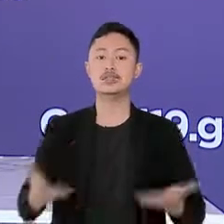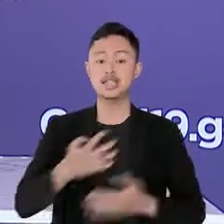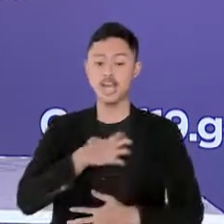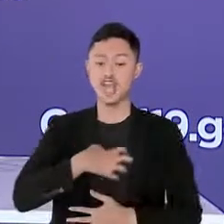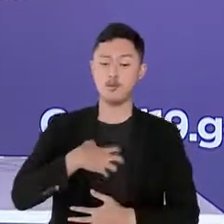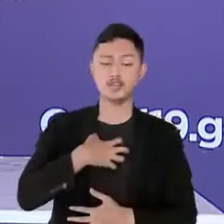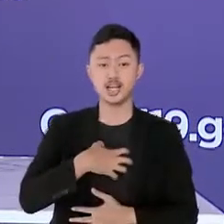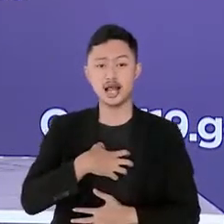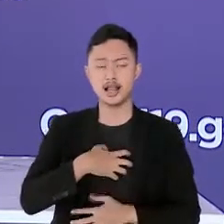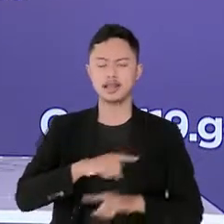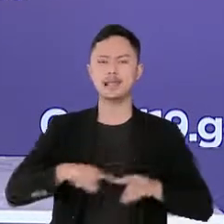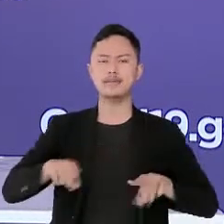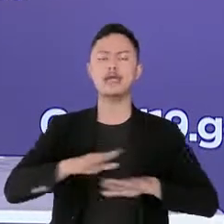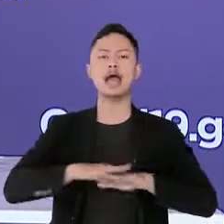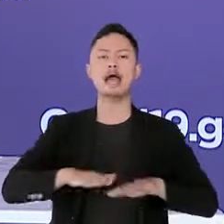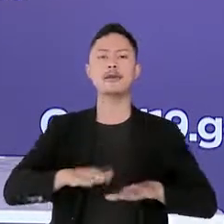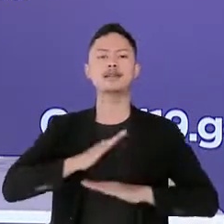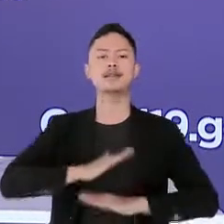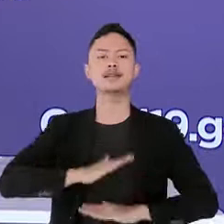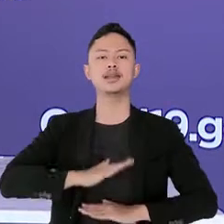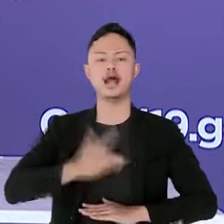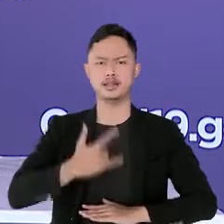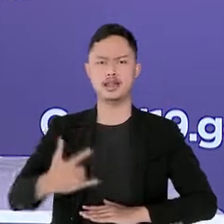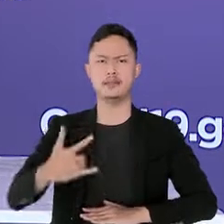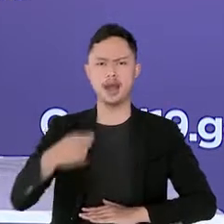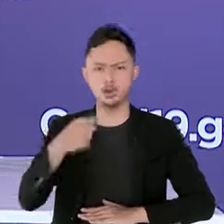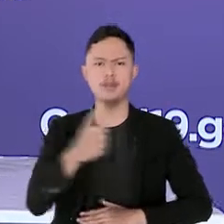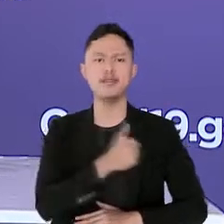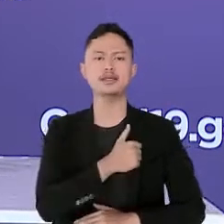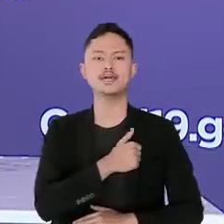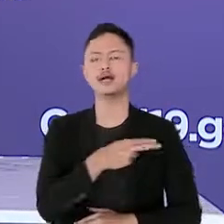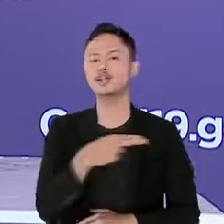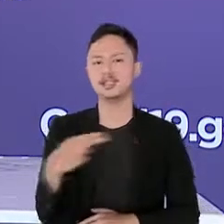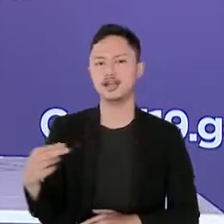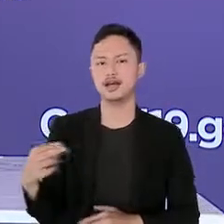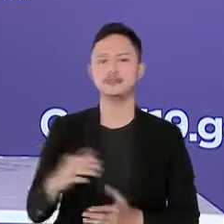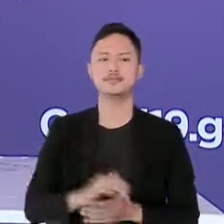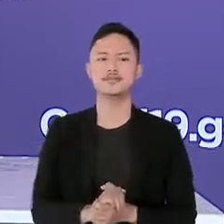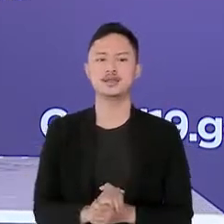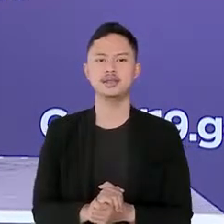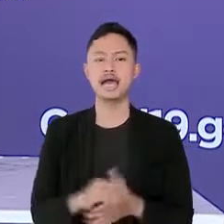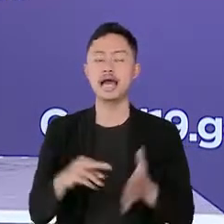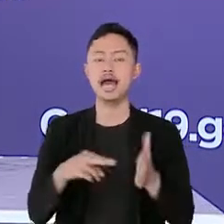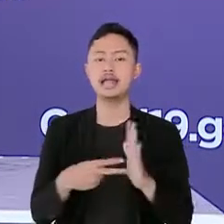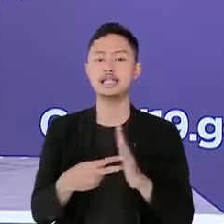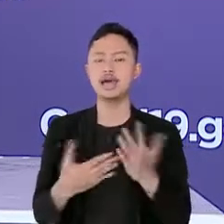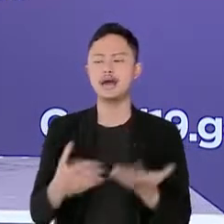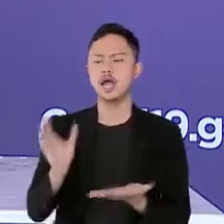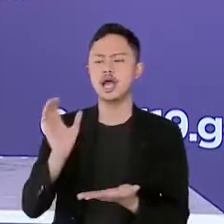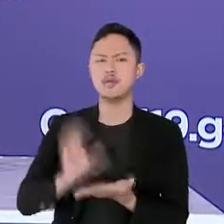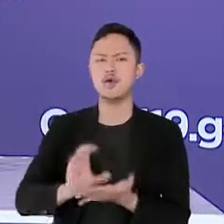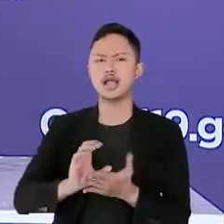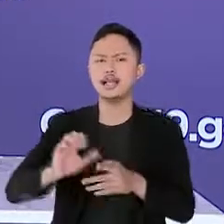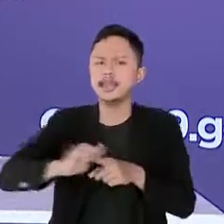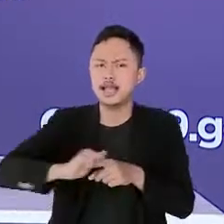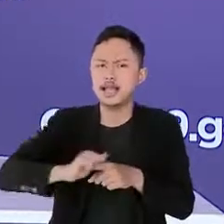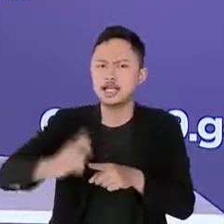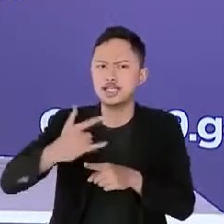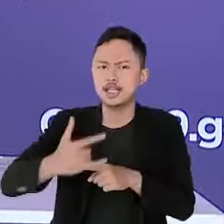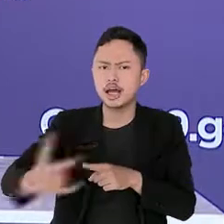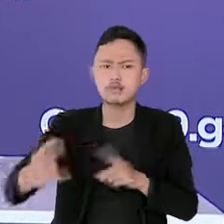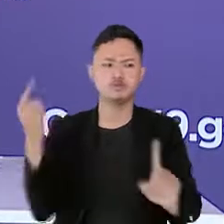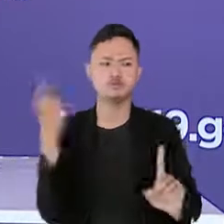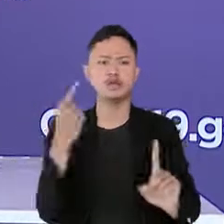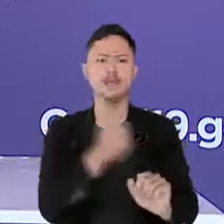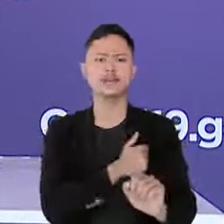ional yang terkendali ini adalah modal jangka panjang yang perlu terus diasah untuk kepentingan pembangunan nasional